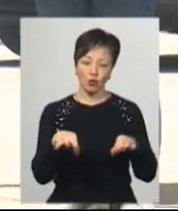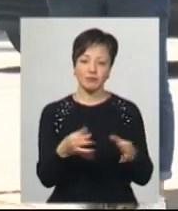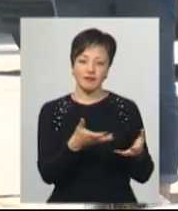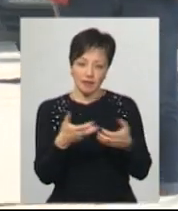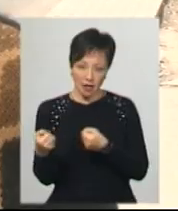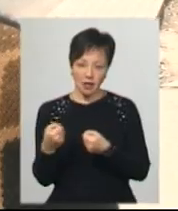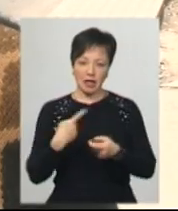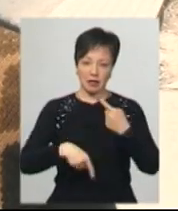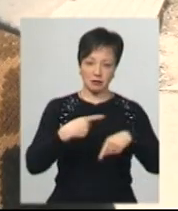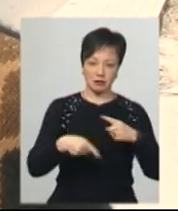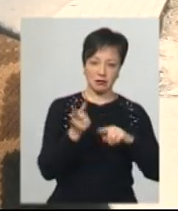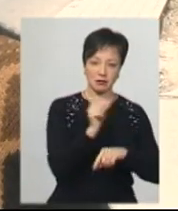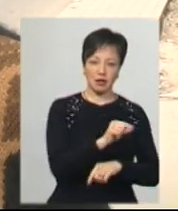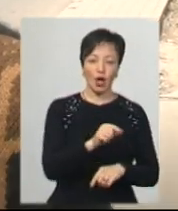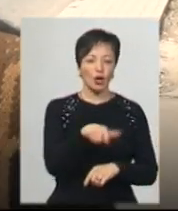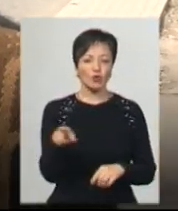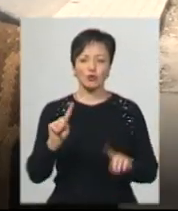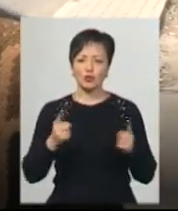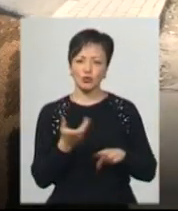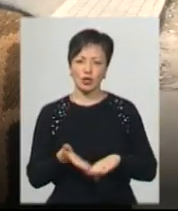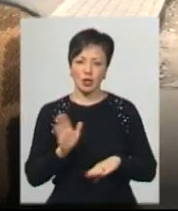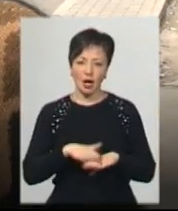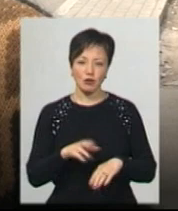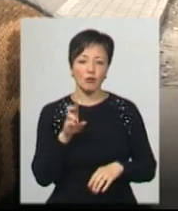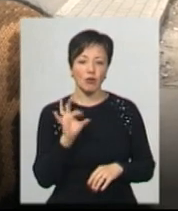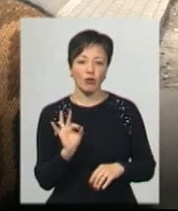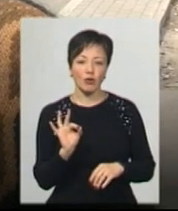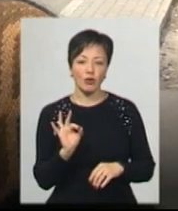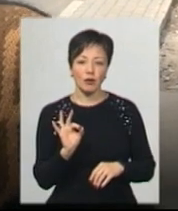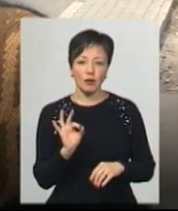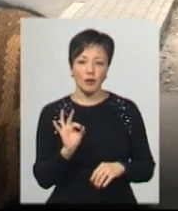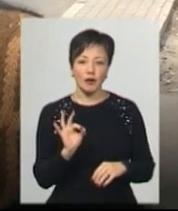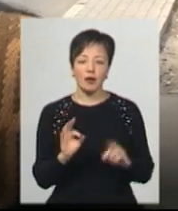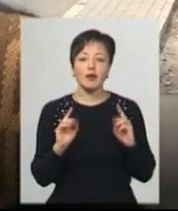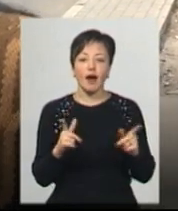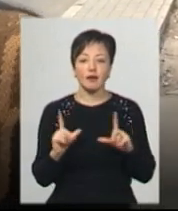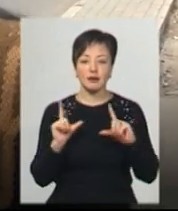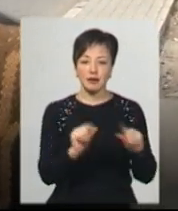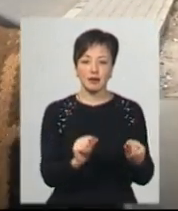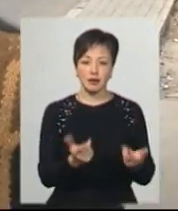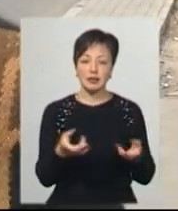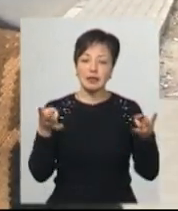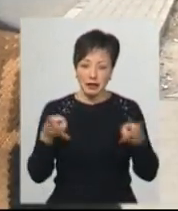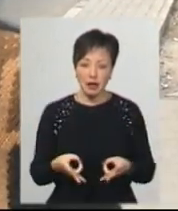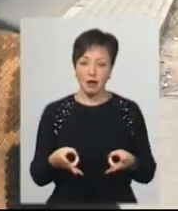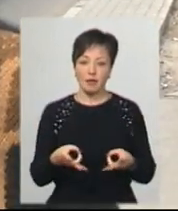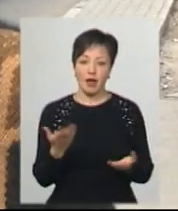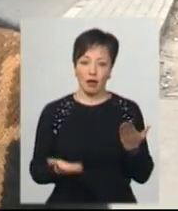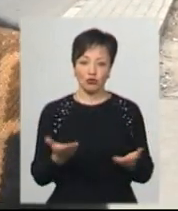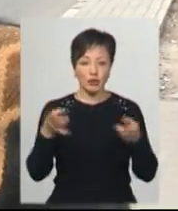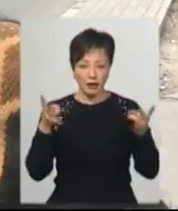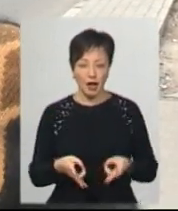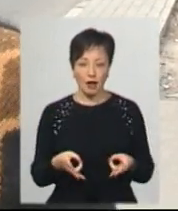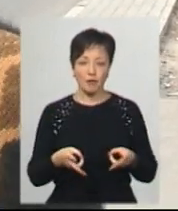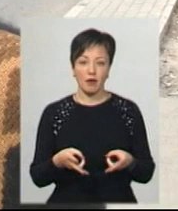собою і забрати назад. Людям дуже тяжко, тому що як їхати? І треба, якщо треба.